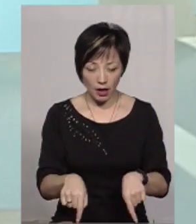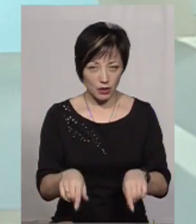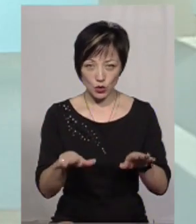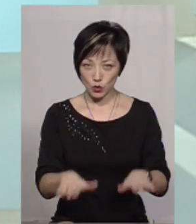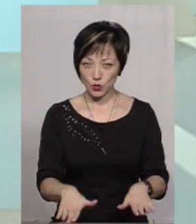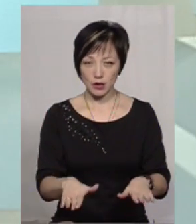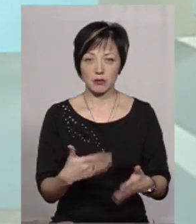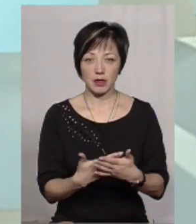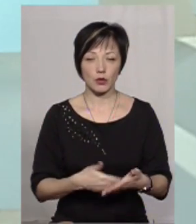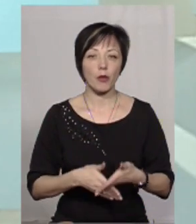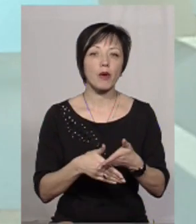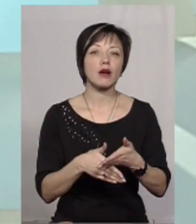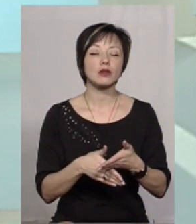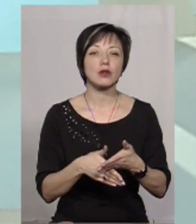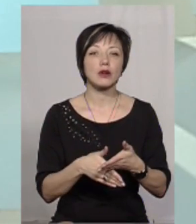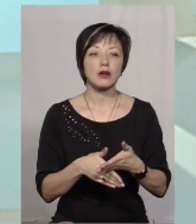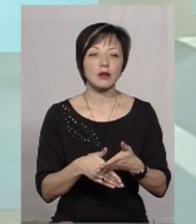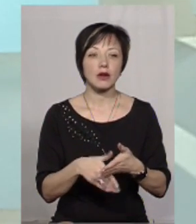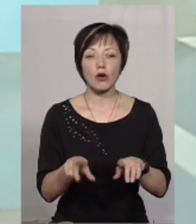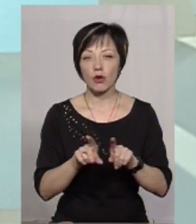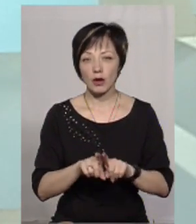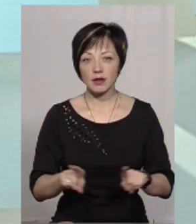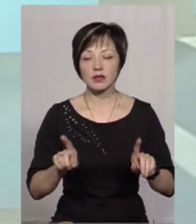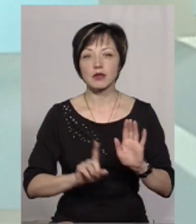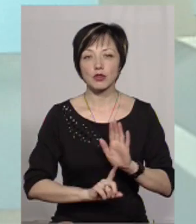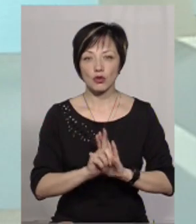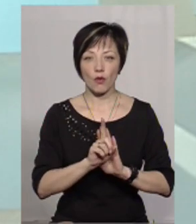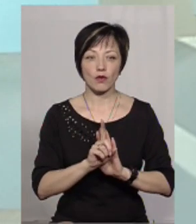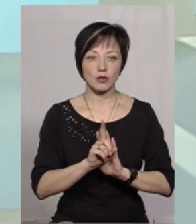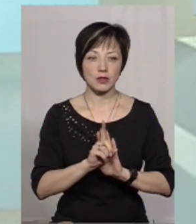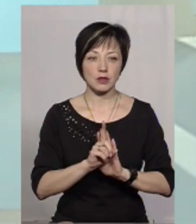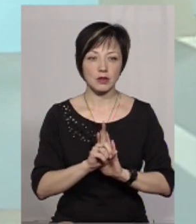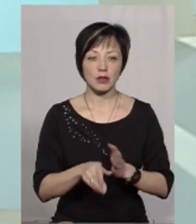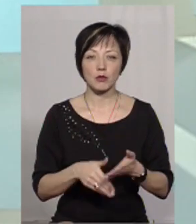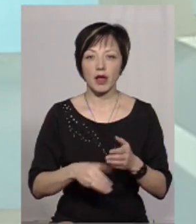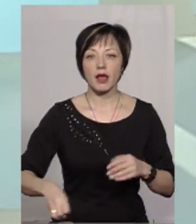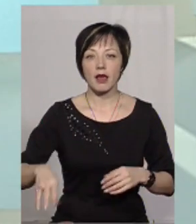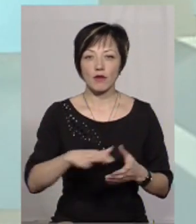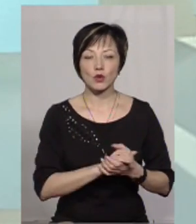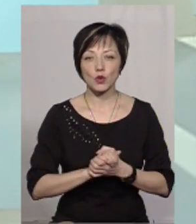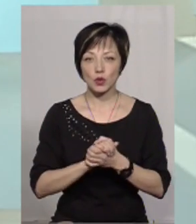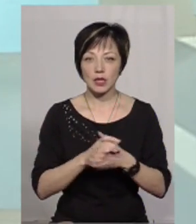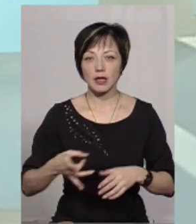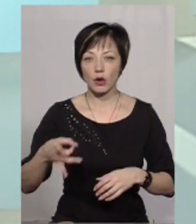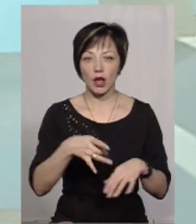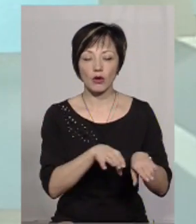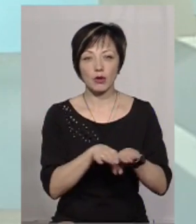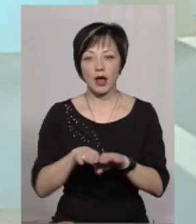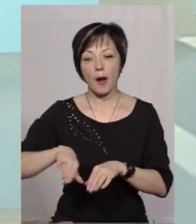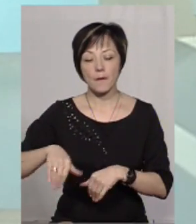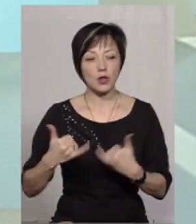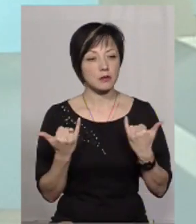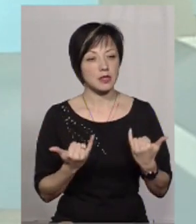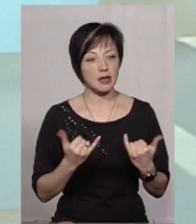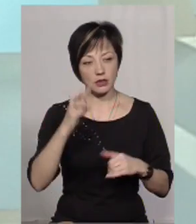допомагають, оригінально, ніби започатковуються з допомогою Європейського Союзу на регіональному рівні, а